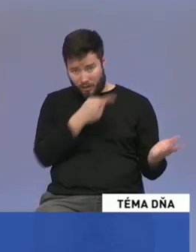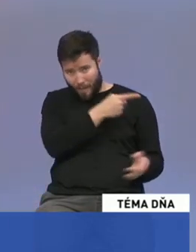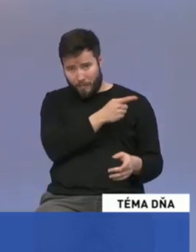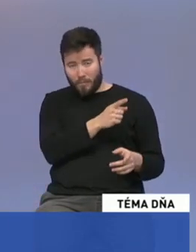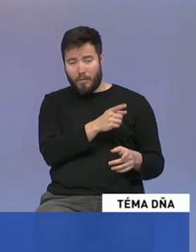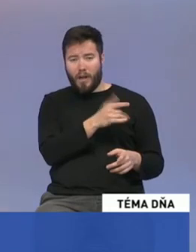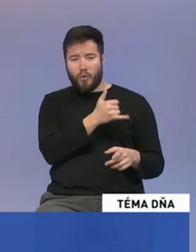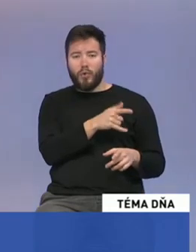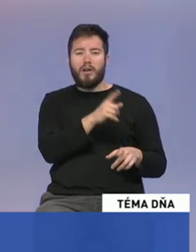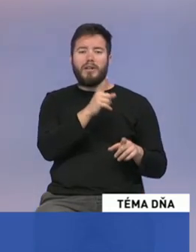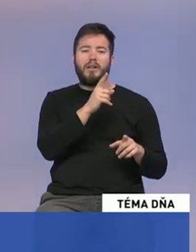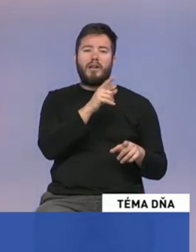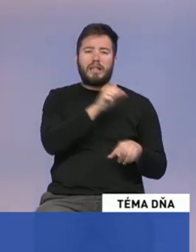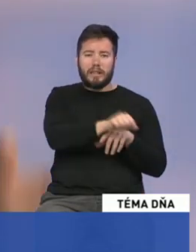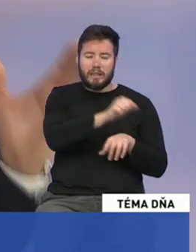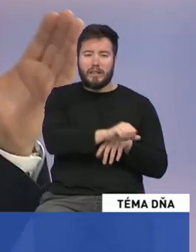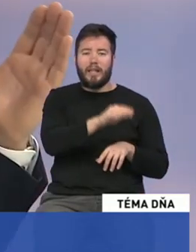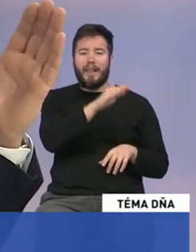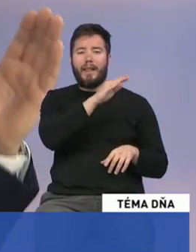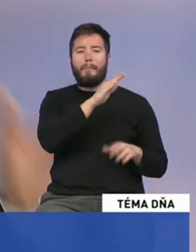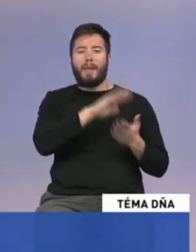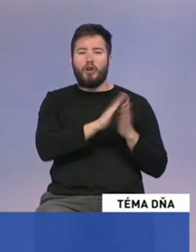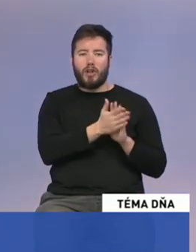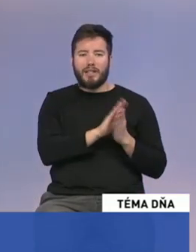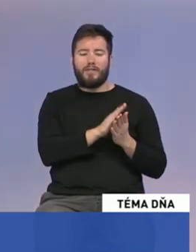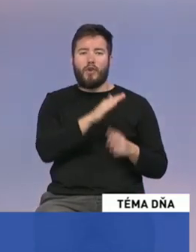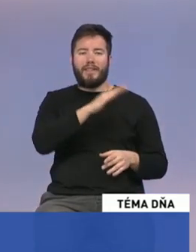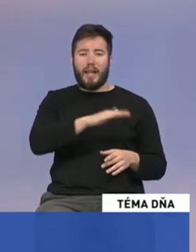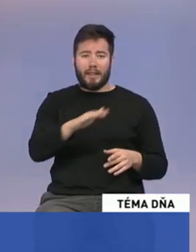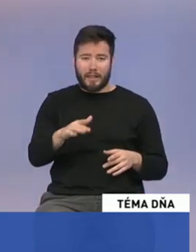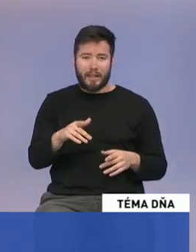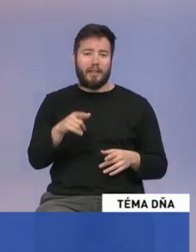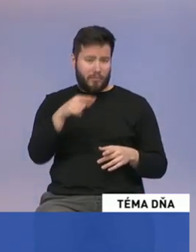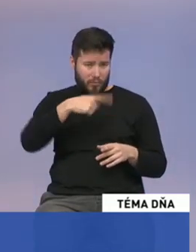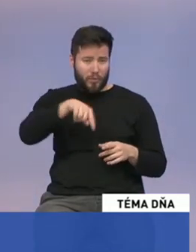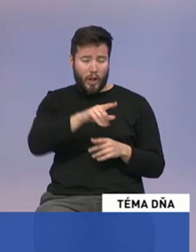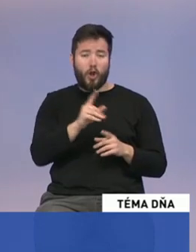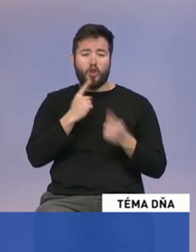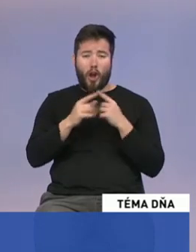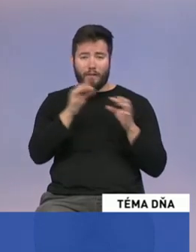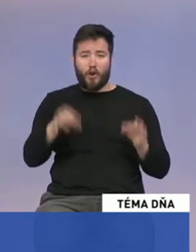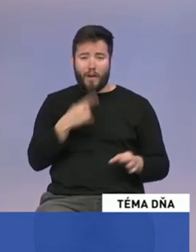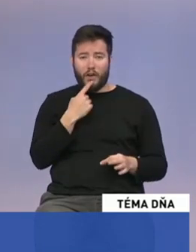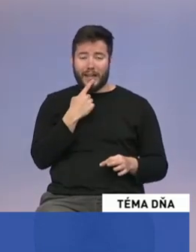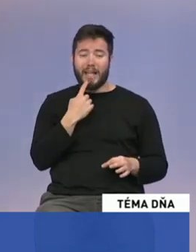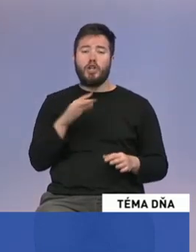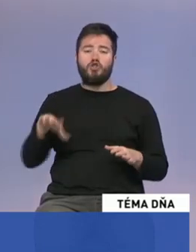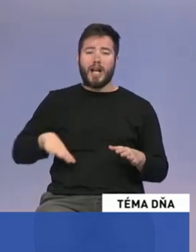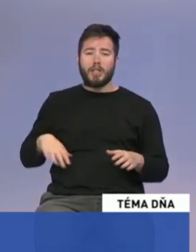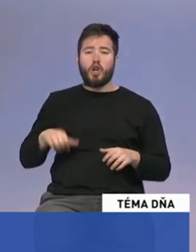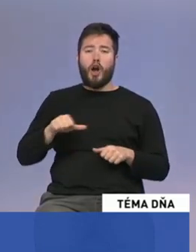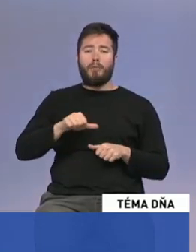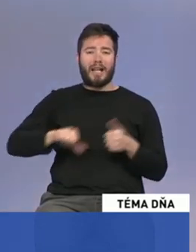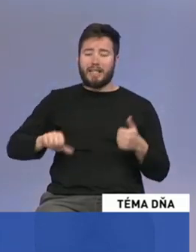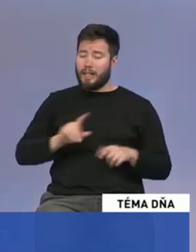je to zákaz nutených manželstiev, je to zákaz obriezky u žien. A pod týmto sa tam